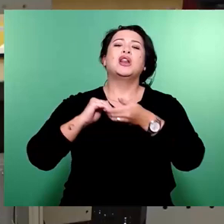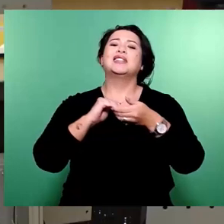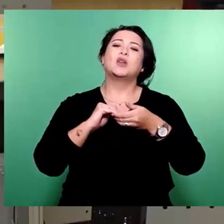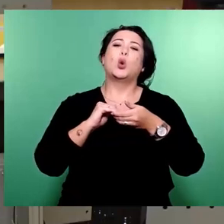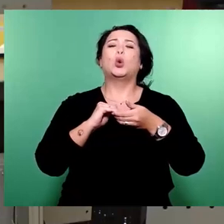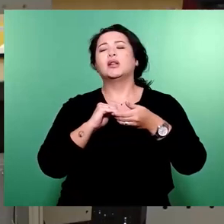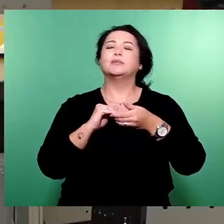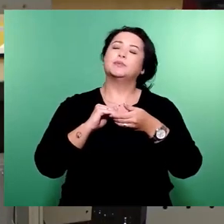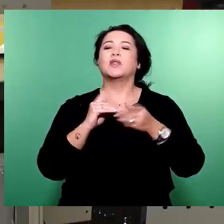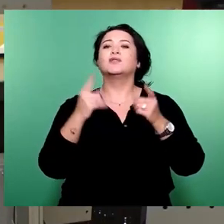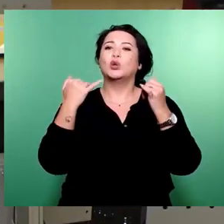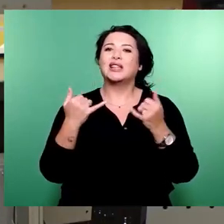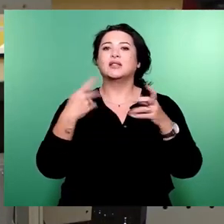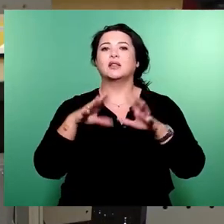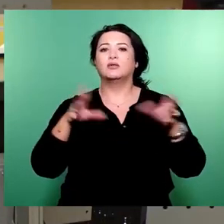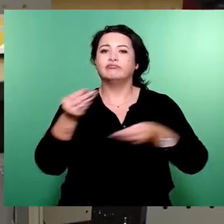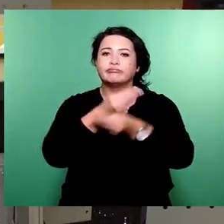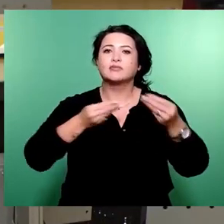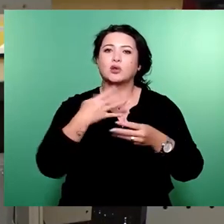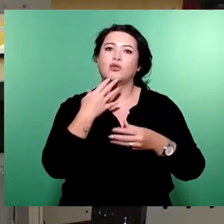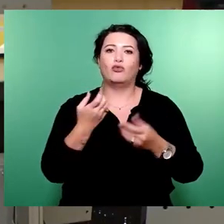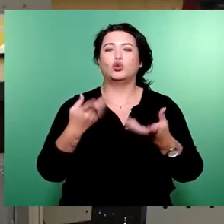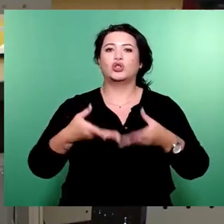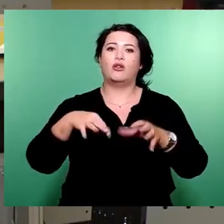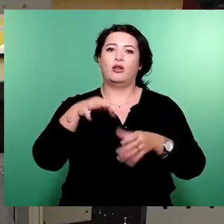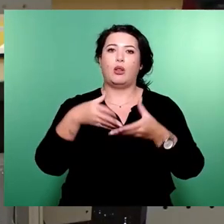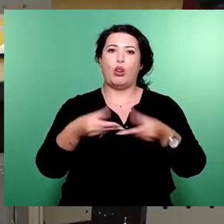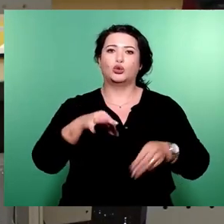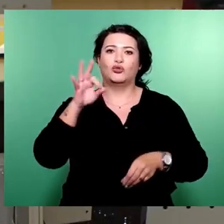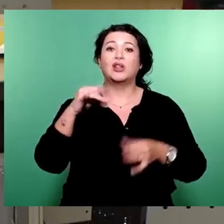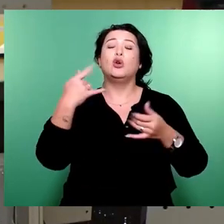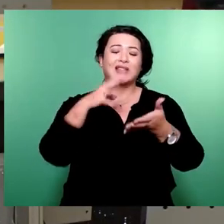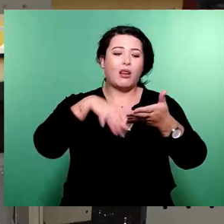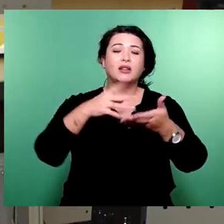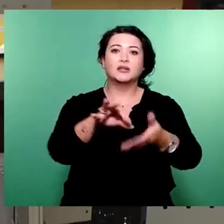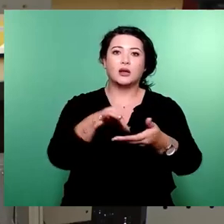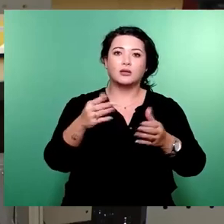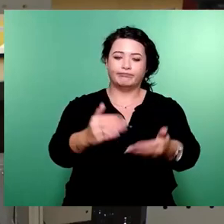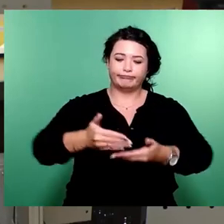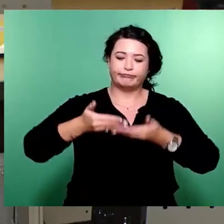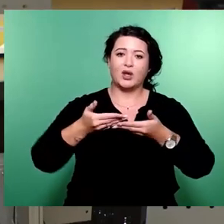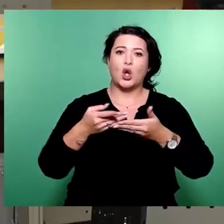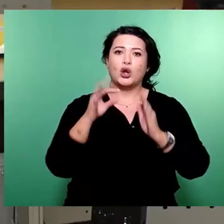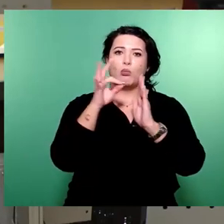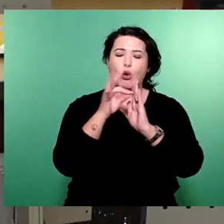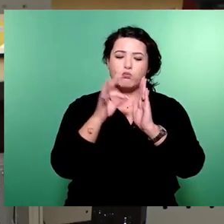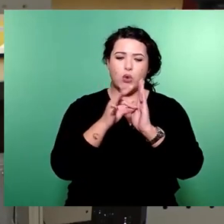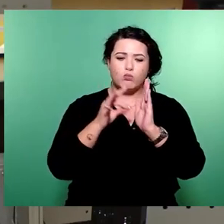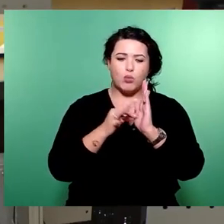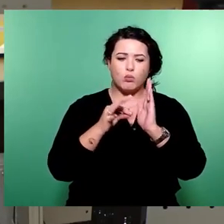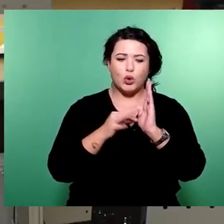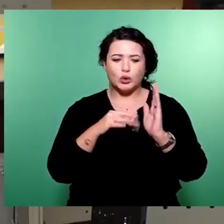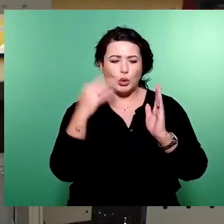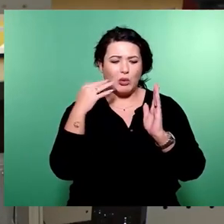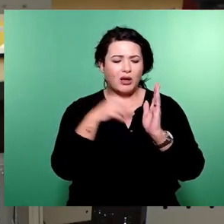Haushalt gemeinsam zu tragen. Nehmen Sie die Liste. Und dann gehen Sie sie Punkt für Punkt durch und machen Sie mal ein Quiz dahinter. Von welcher Fraktion würde